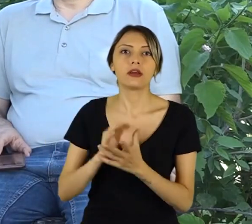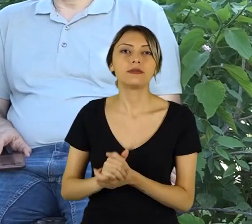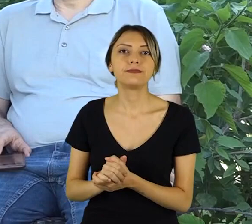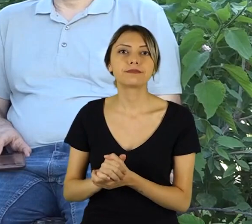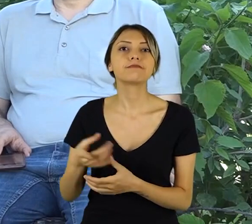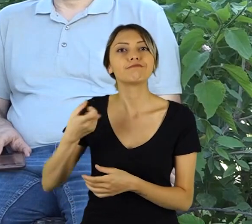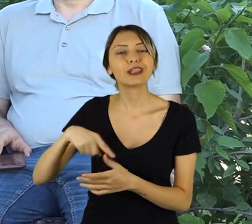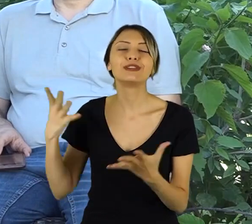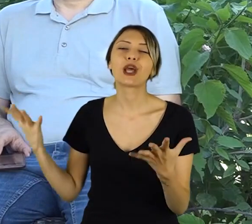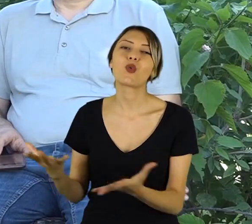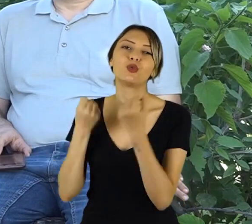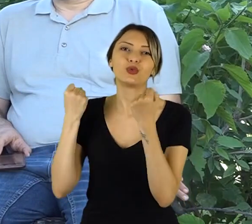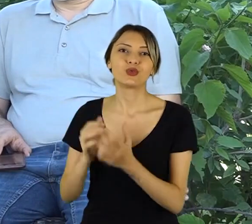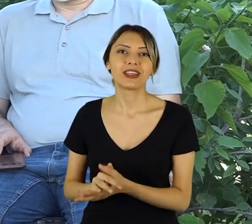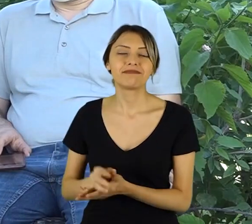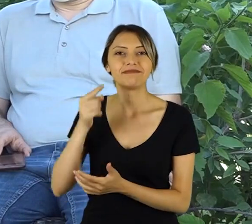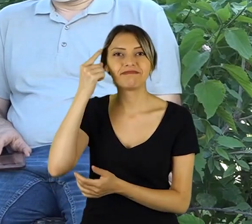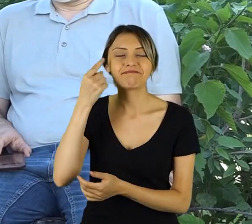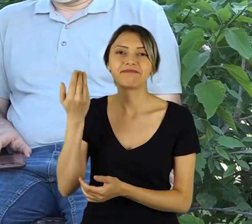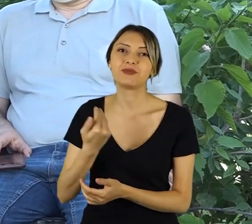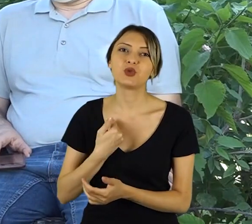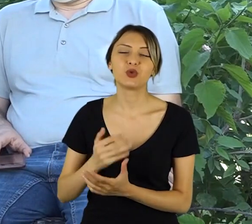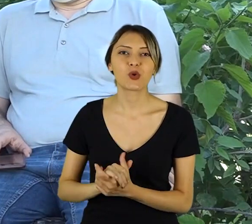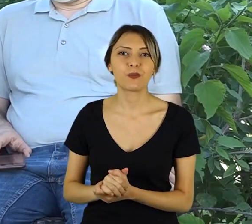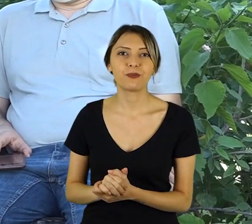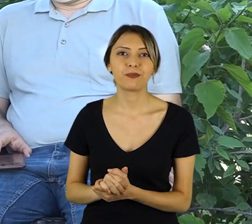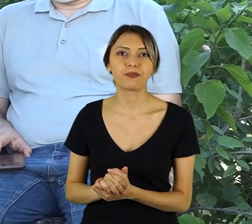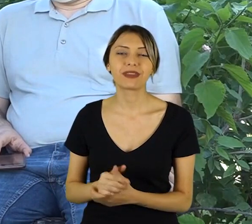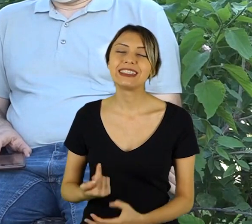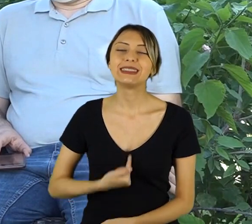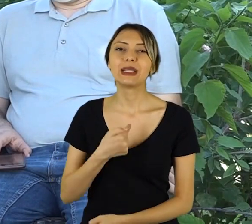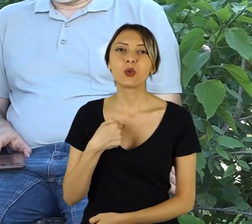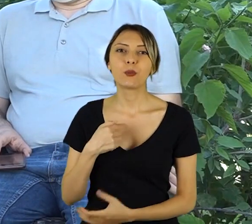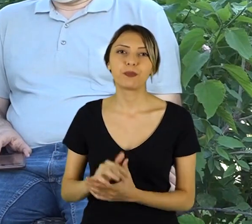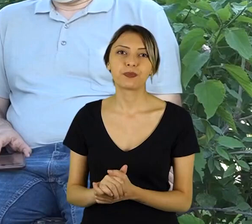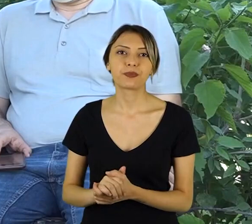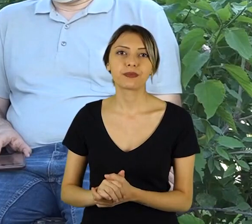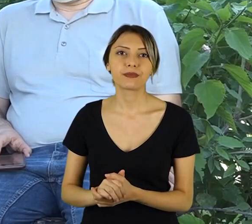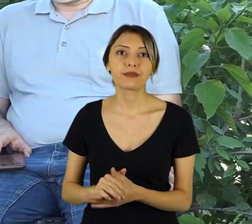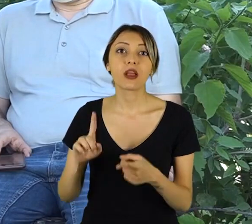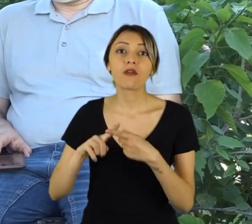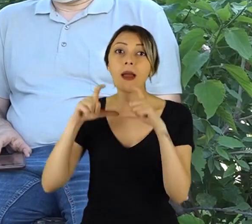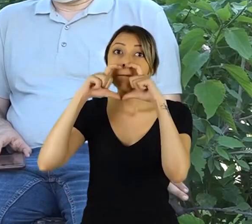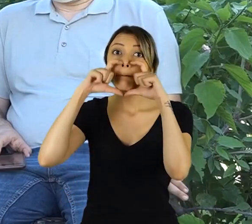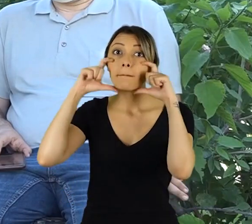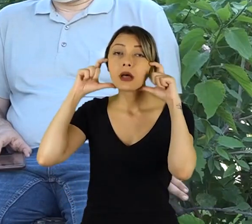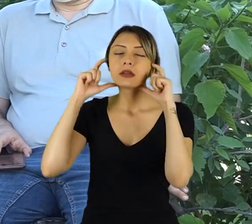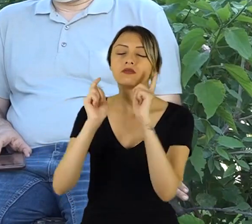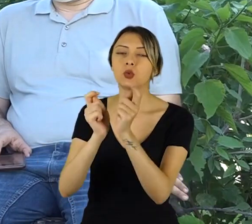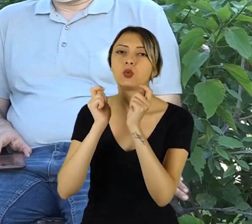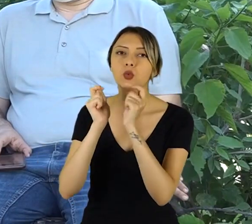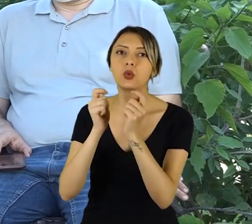Biz de bundan kurtulacağız diye dönüm hissediyorum. Ve maske takması çok zor.